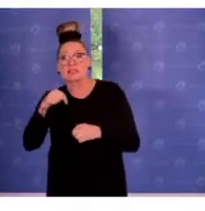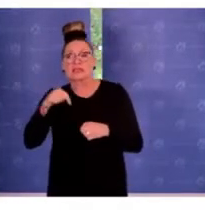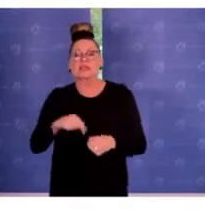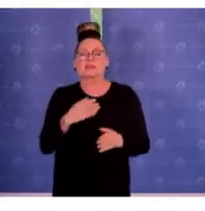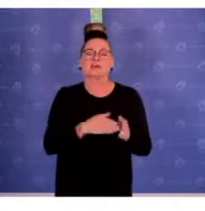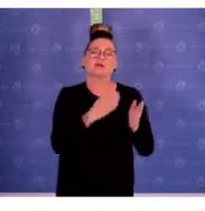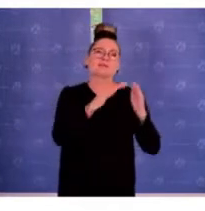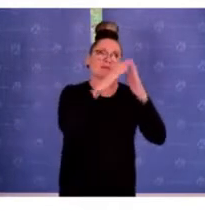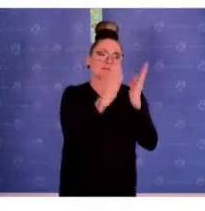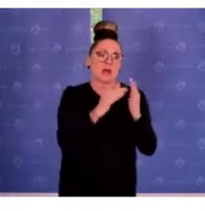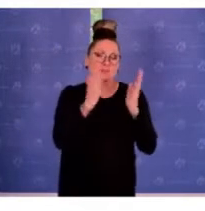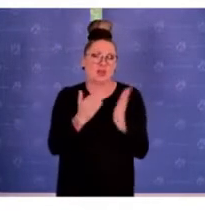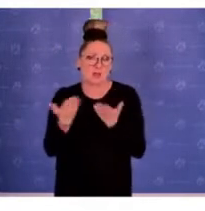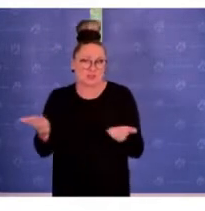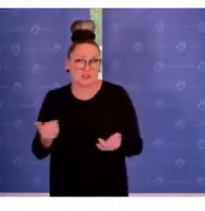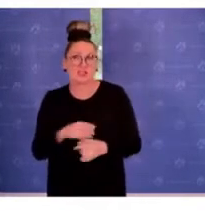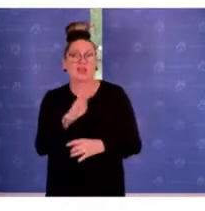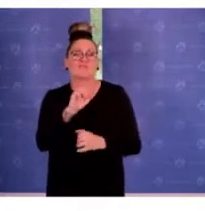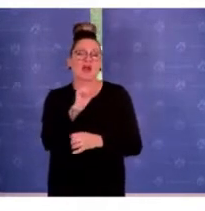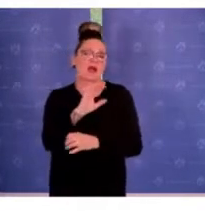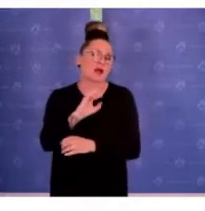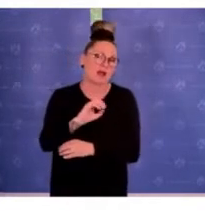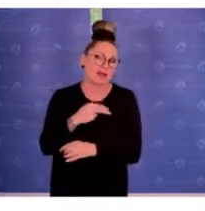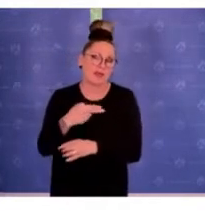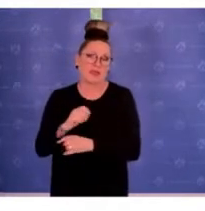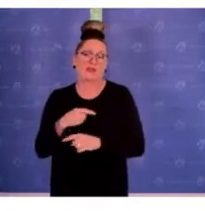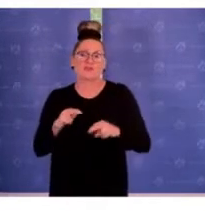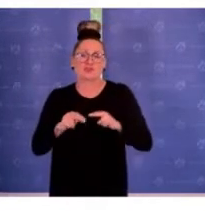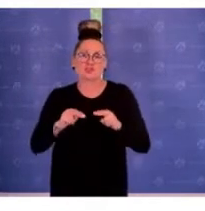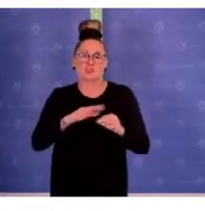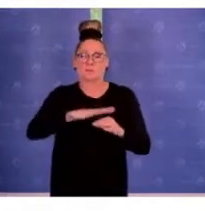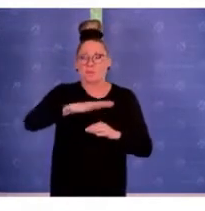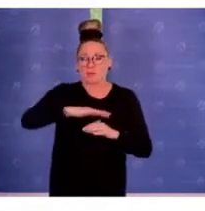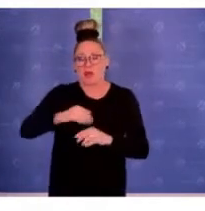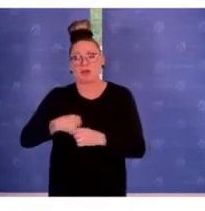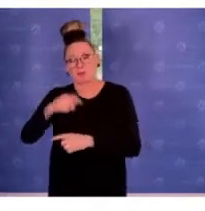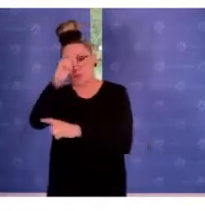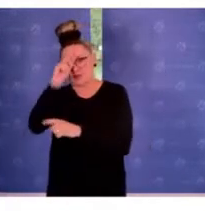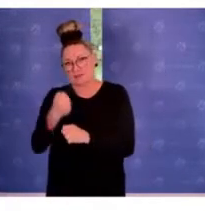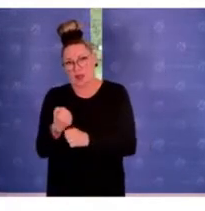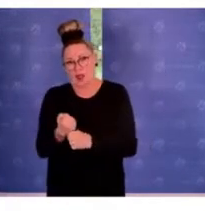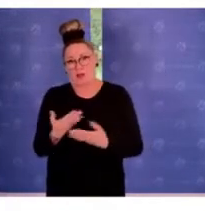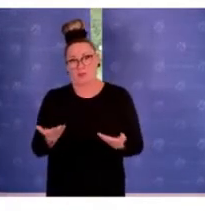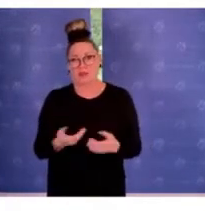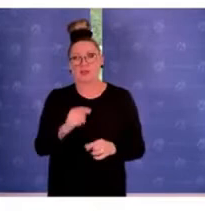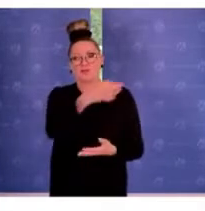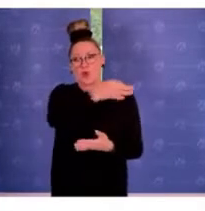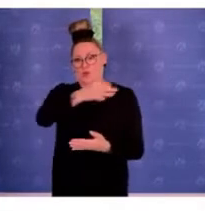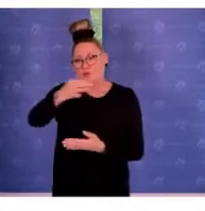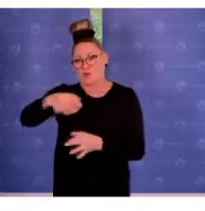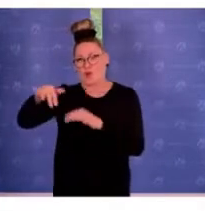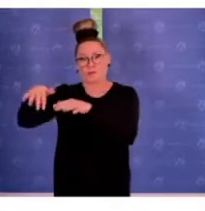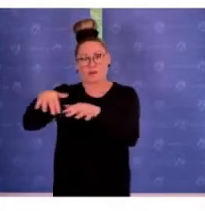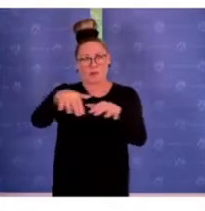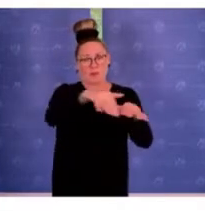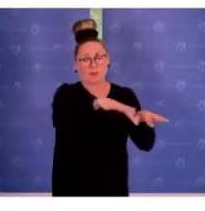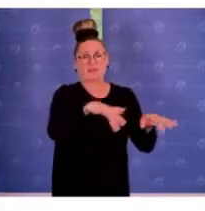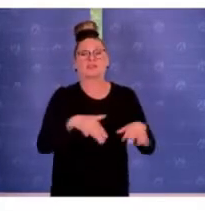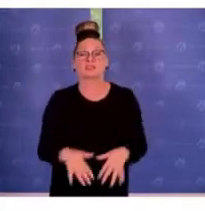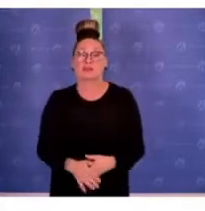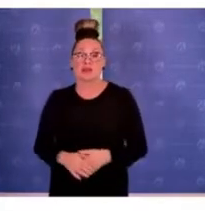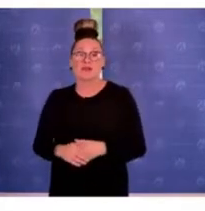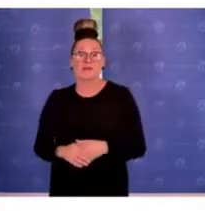nennen, also der einzelnen Bereiche, in denen die Polizei dann tatsächlich auch vor Ort präsent ist. Und wir sind auch